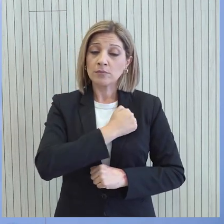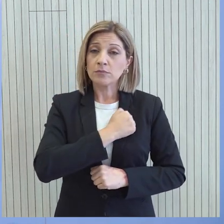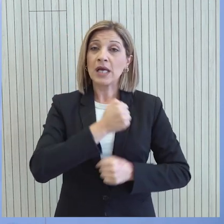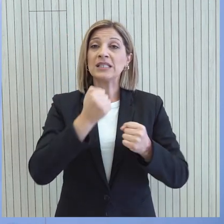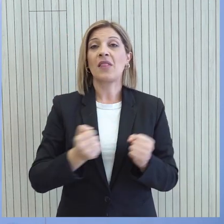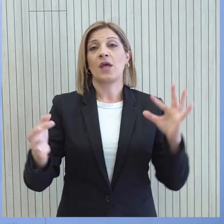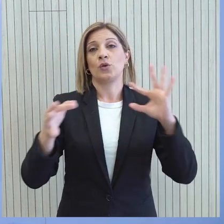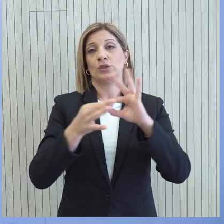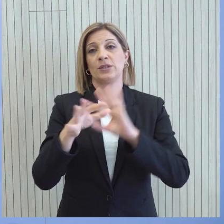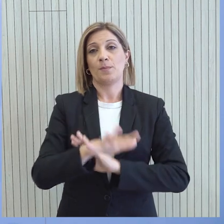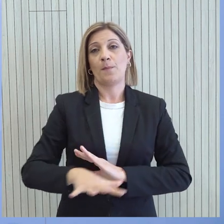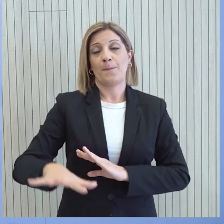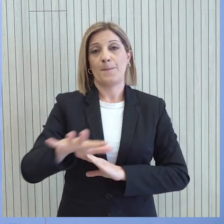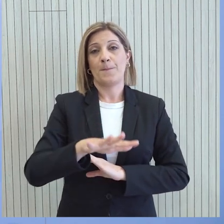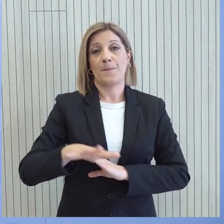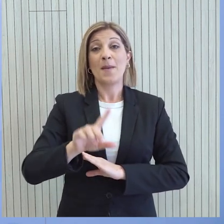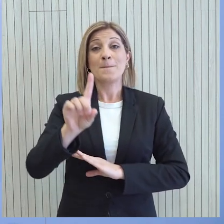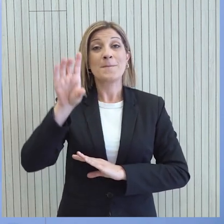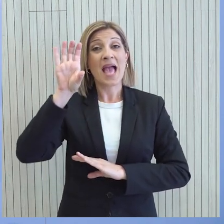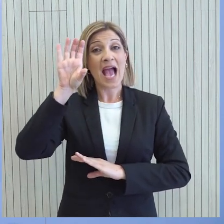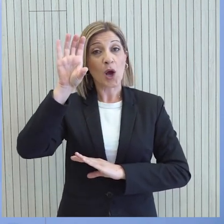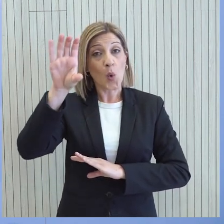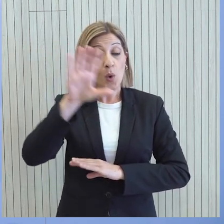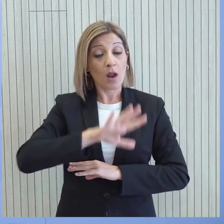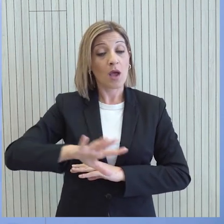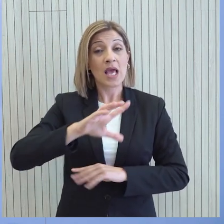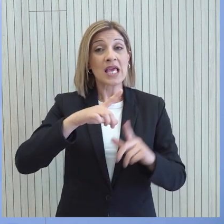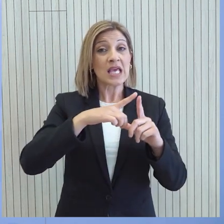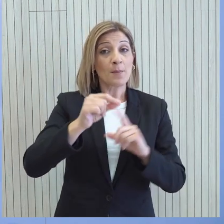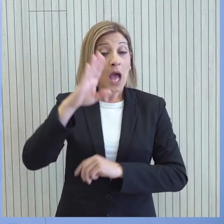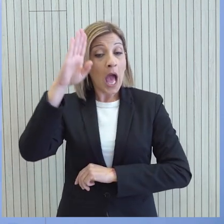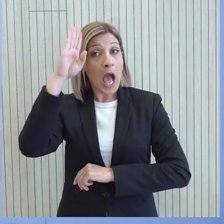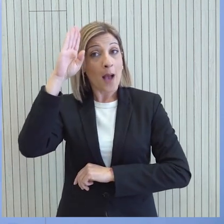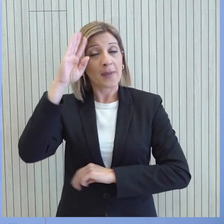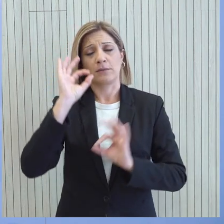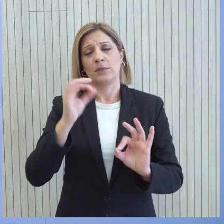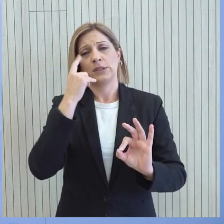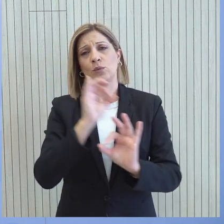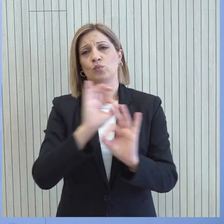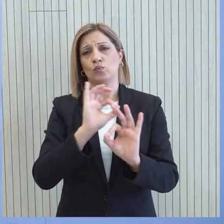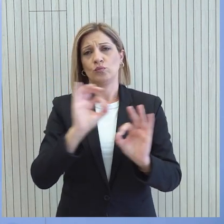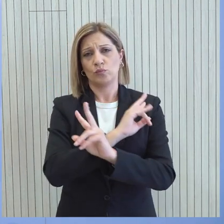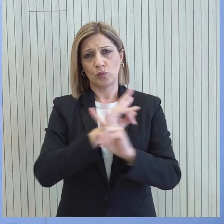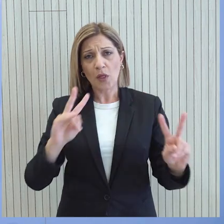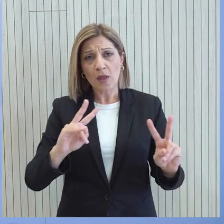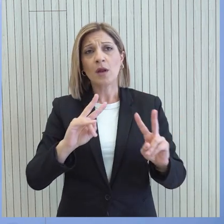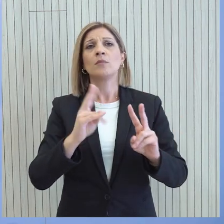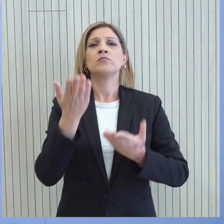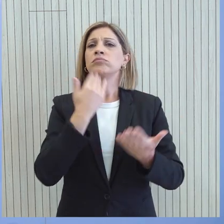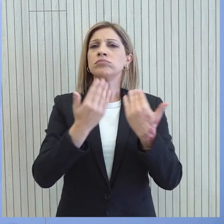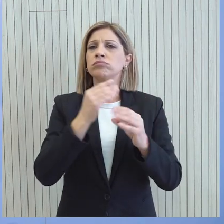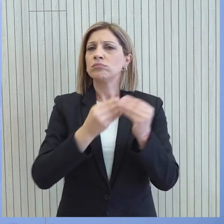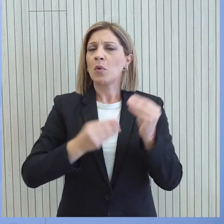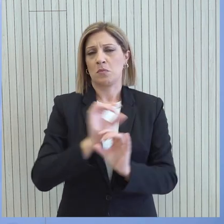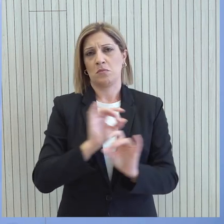σταθερό εταίρο στην περιοχή. Μια χώρα που η εξωτερική της πολιτική είναι σαφής και ξεκάθαρη, χωρίς παρεκκλήσεις και